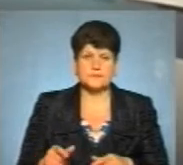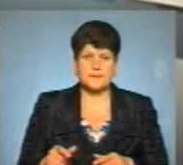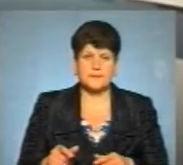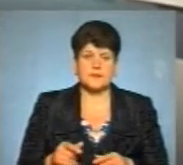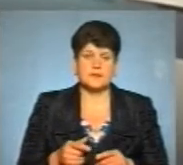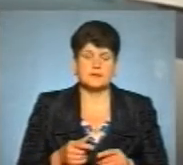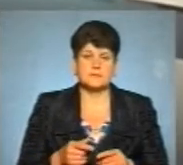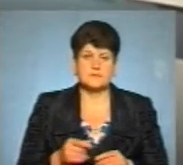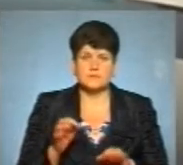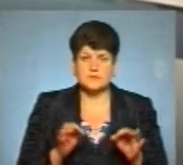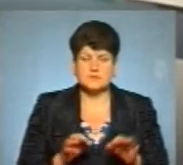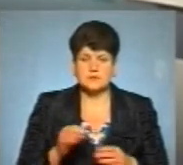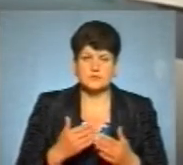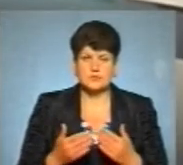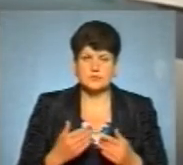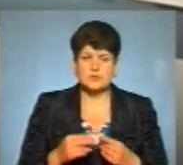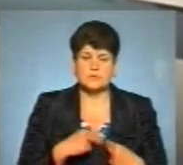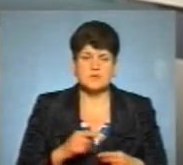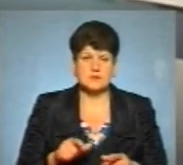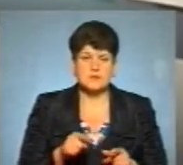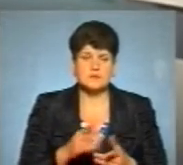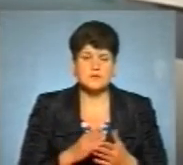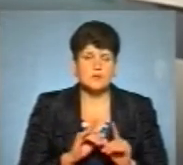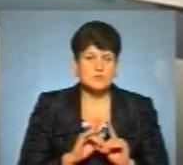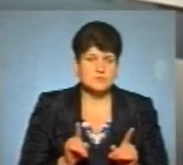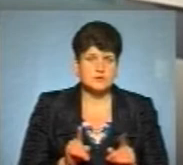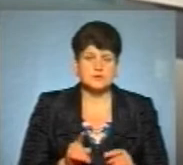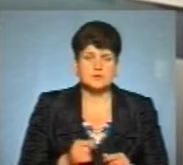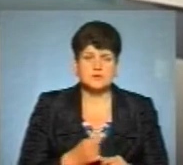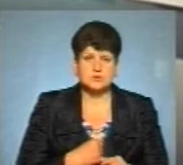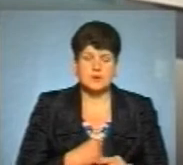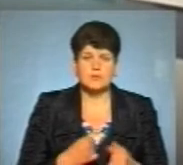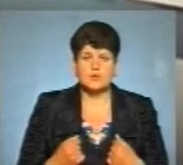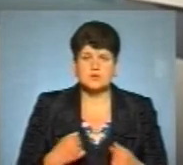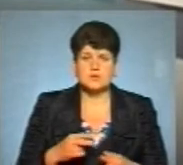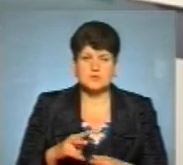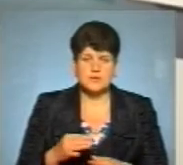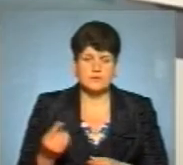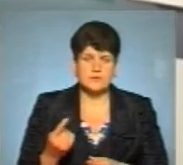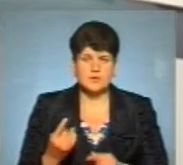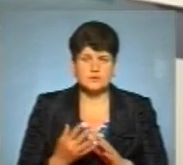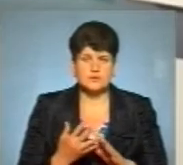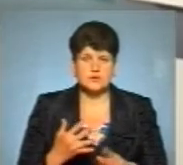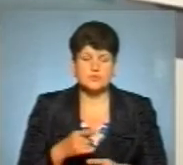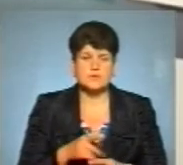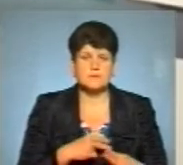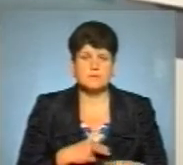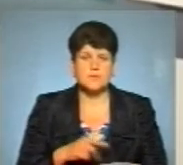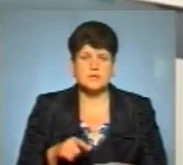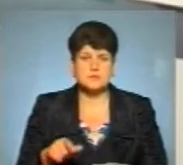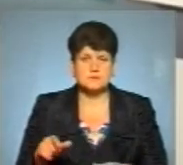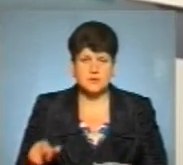працівників. Там є така особливість, що, на жаль, постраждали в першу чергу ті працівники,